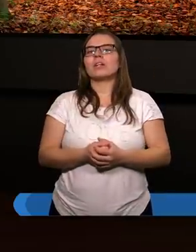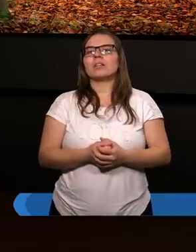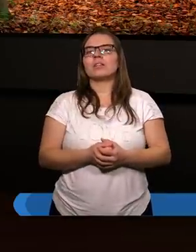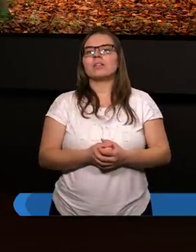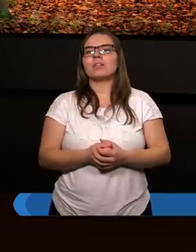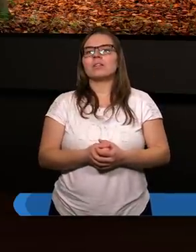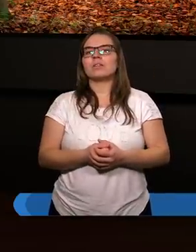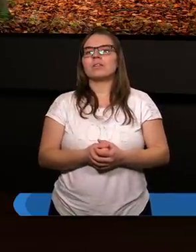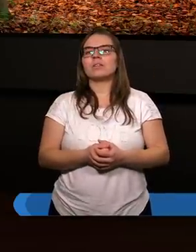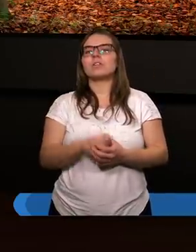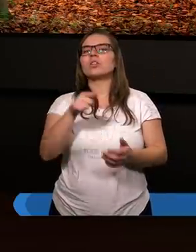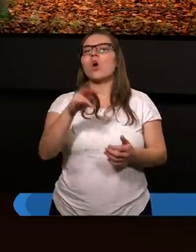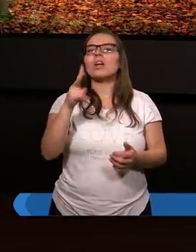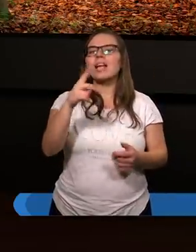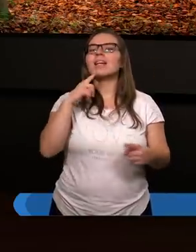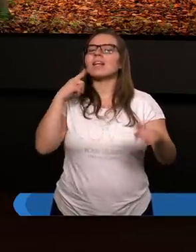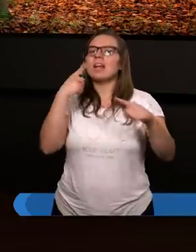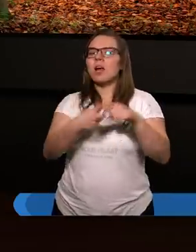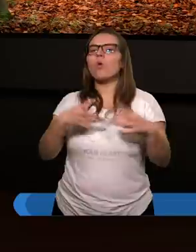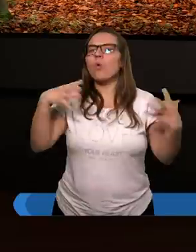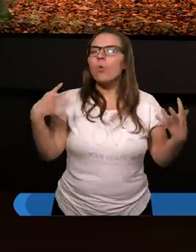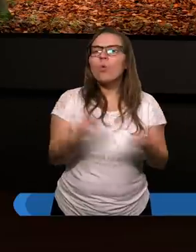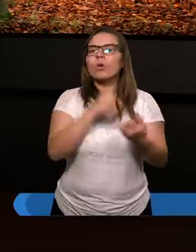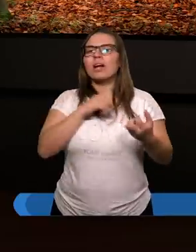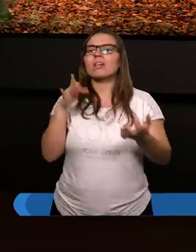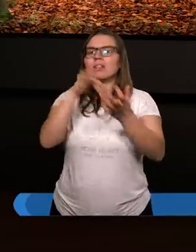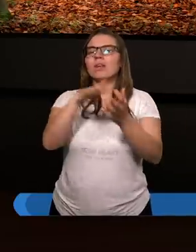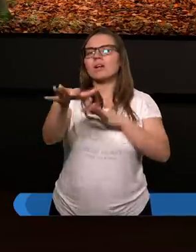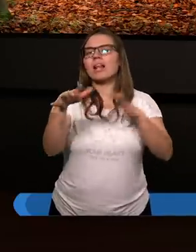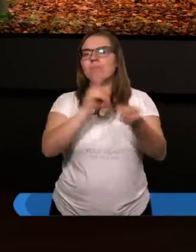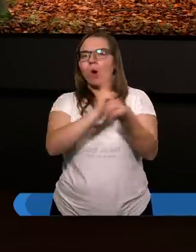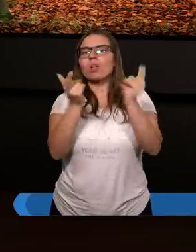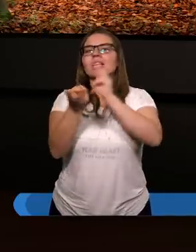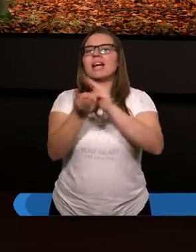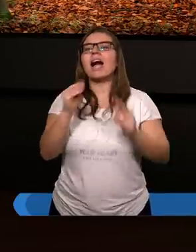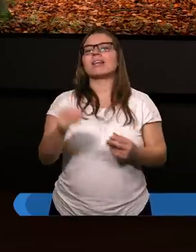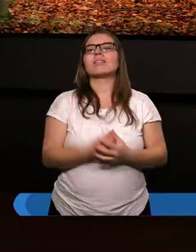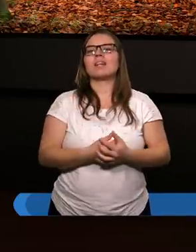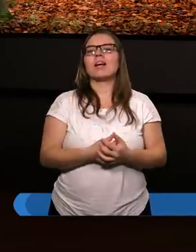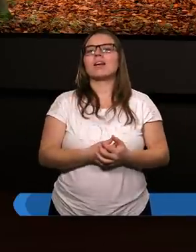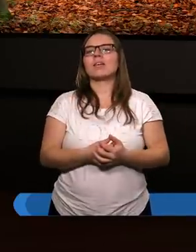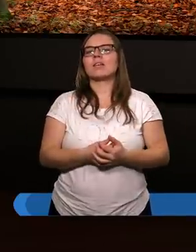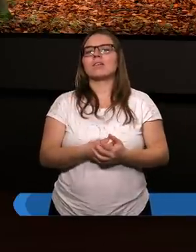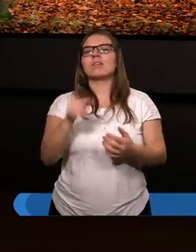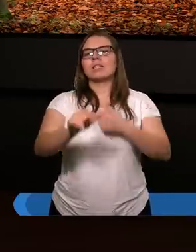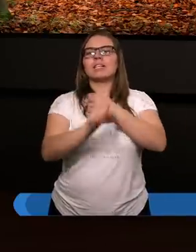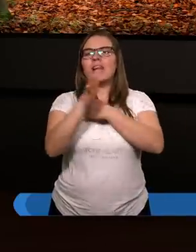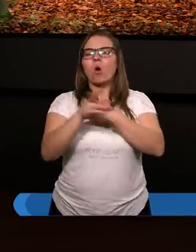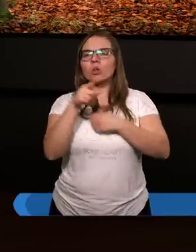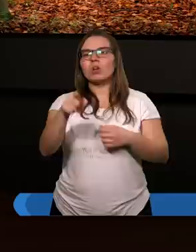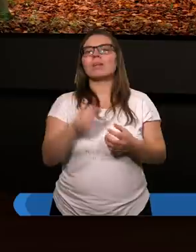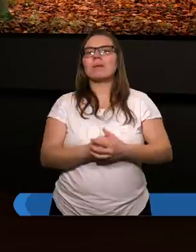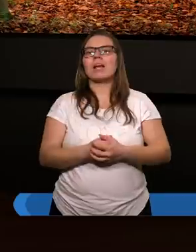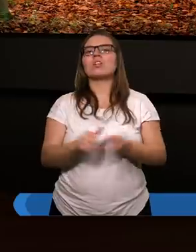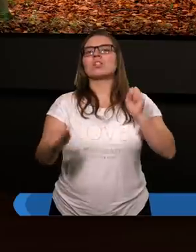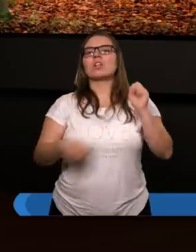jednak zdecydował udać się na przykład na spotkanie z braćmi w Jerozolimie,